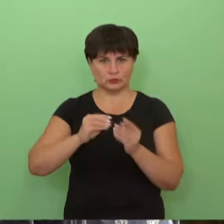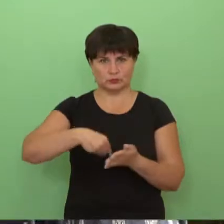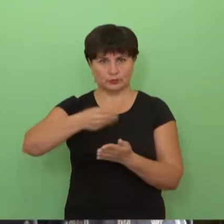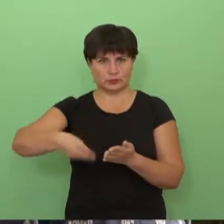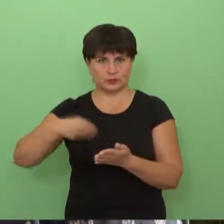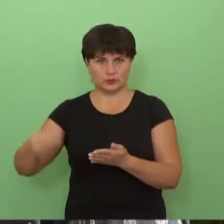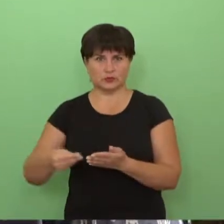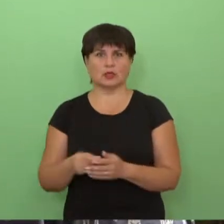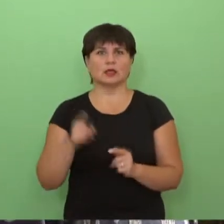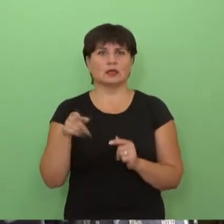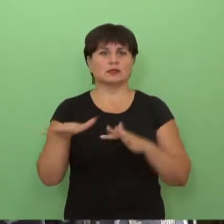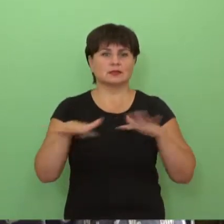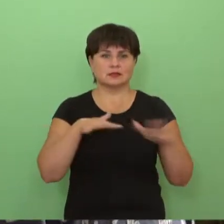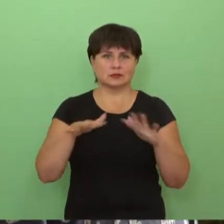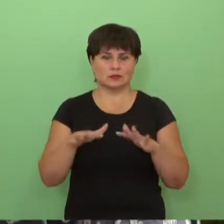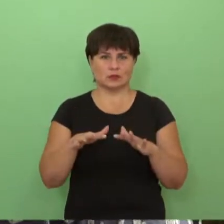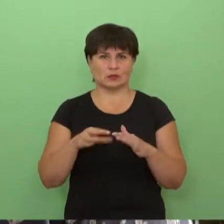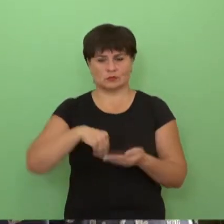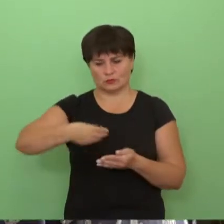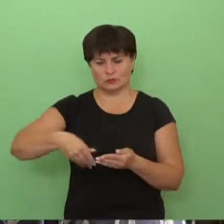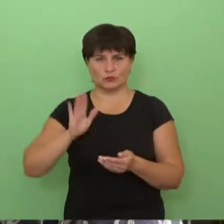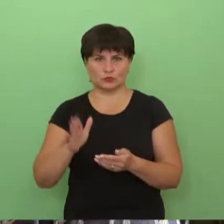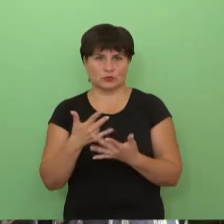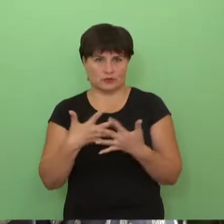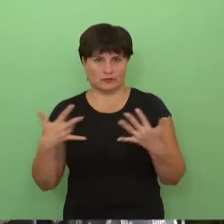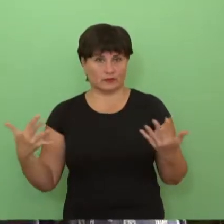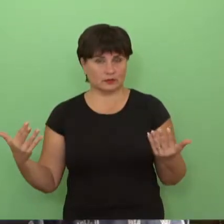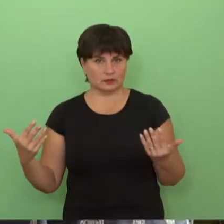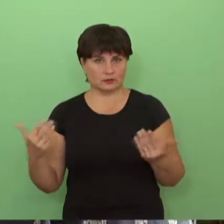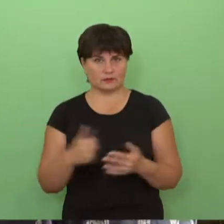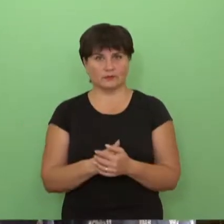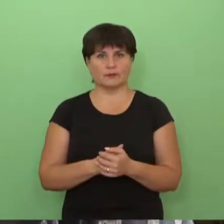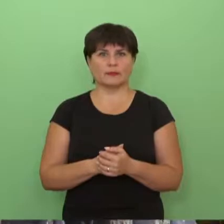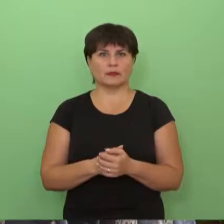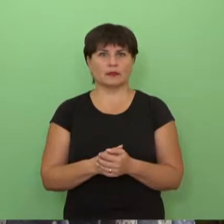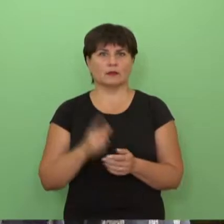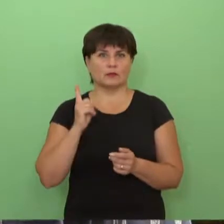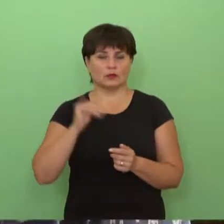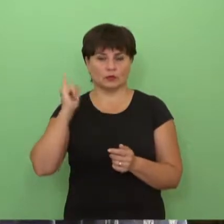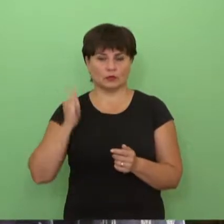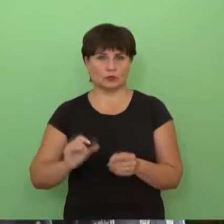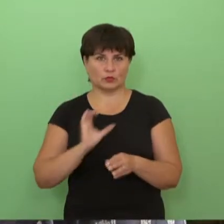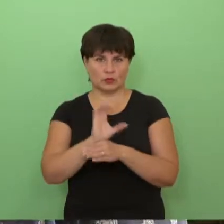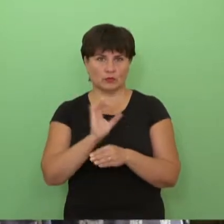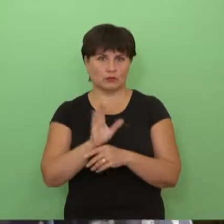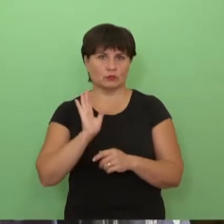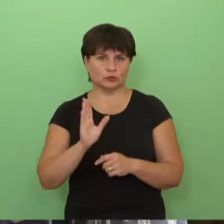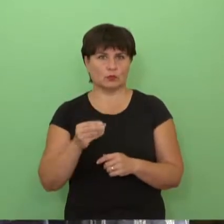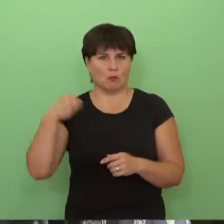kontraktus. Na, tų strategijų bus įvairių, bet reikia atkreipti dėmesį į tai, kad rudenio gamyba bus pakankamai brangi,